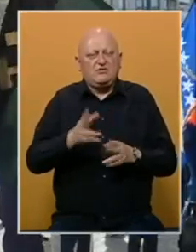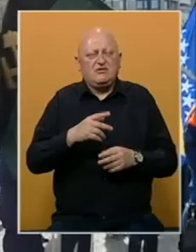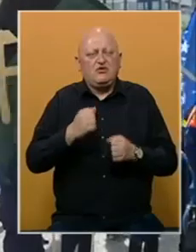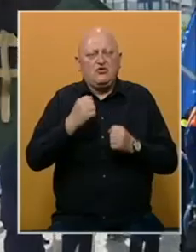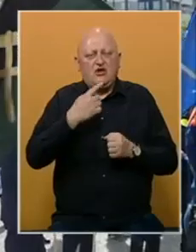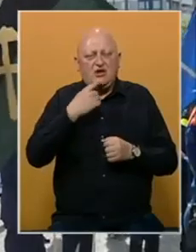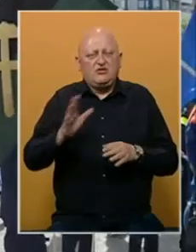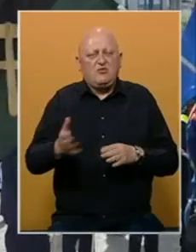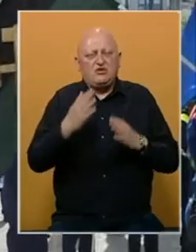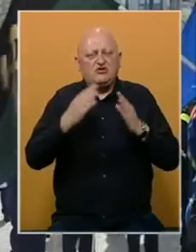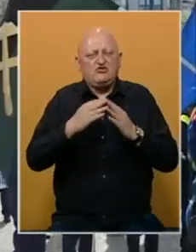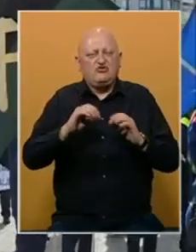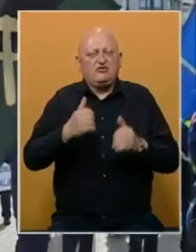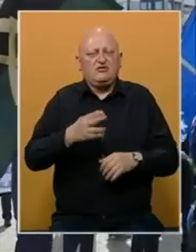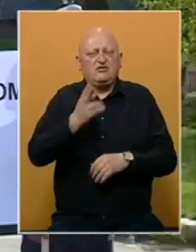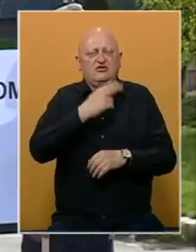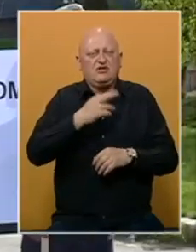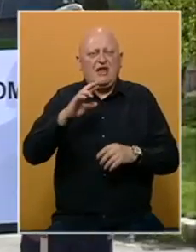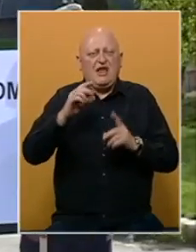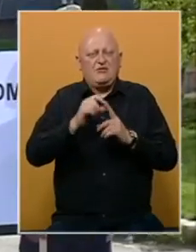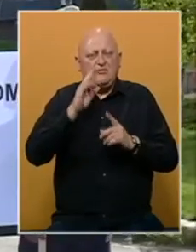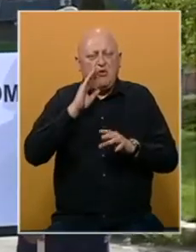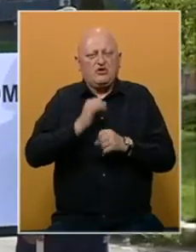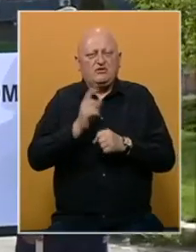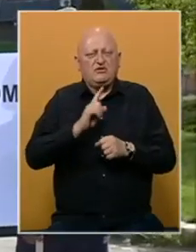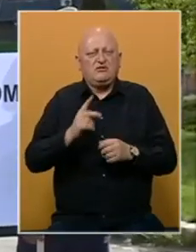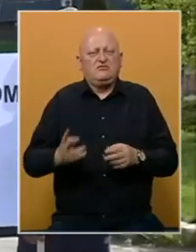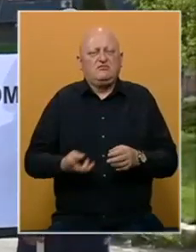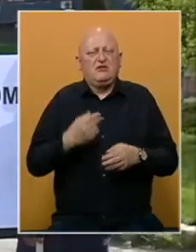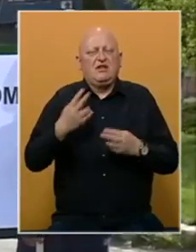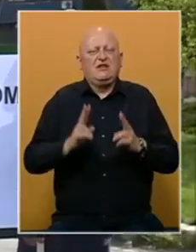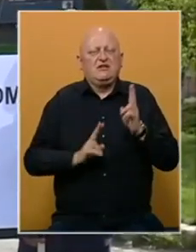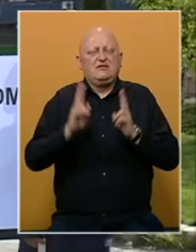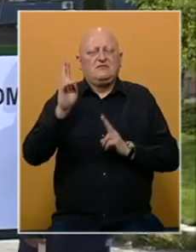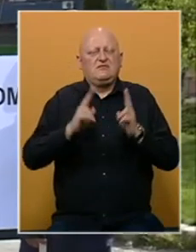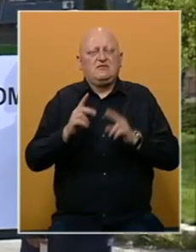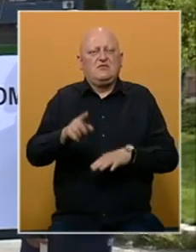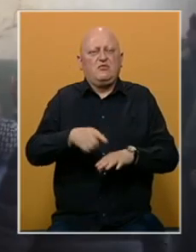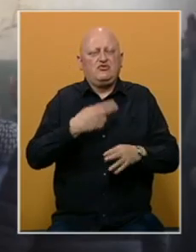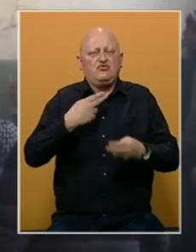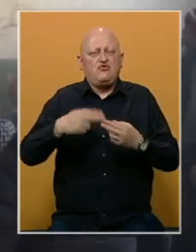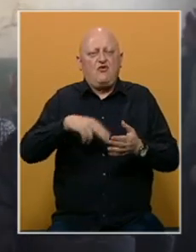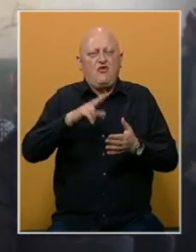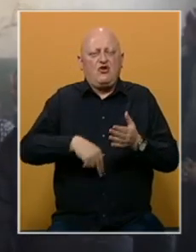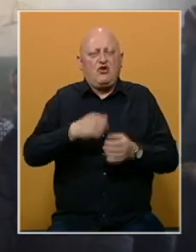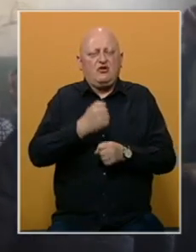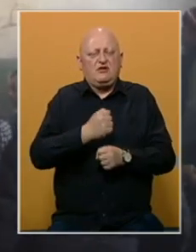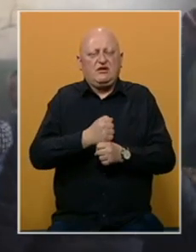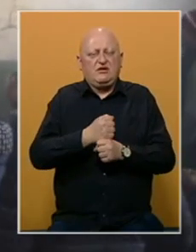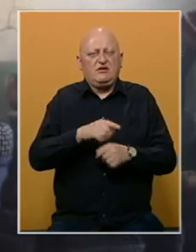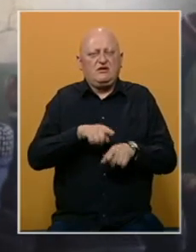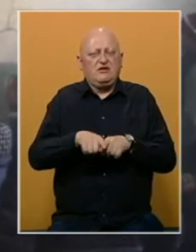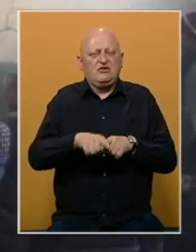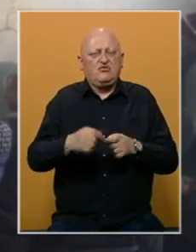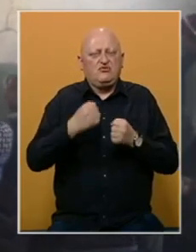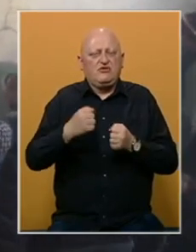rudari kući su poslani jer se čelnice elektroprivrede BiH nisu dostojili dati saglasnost da im se produže u govori o radu. Tvrdeslično